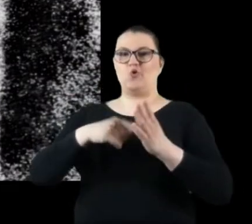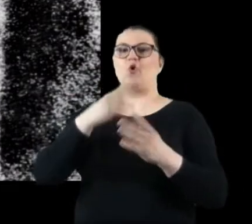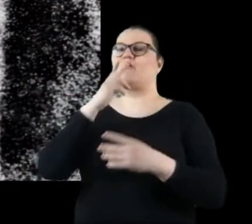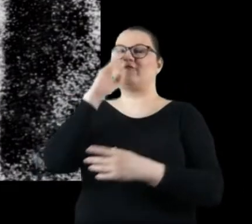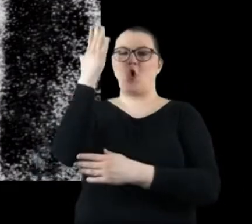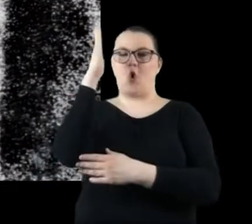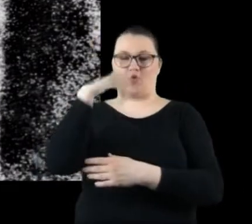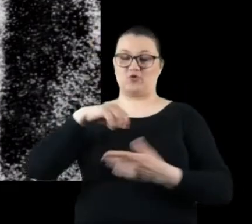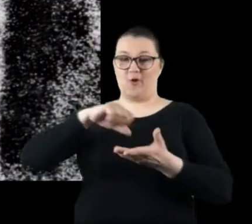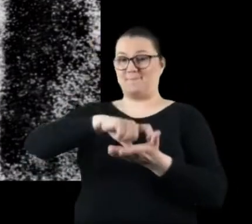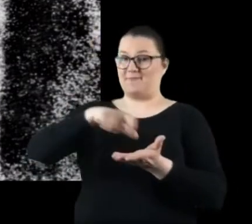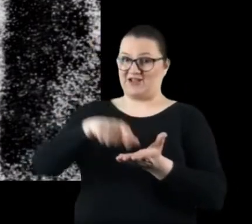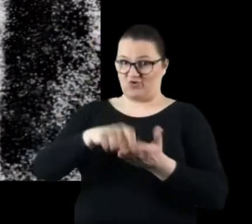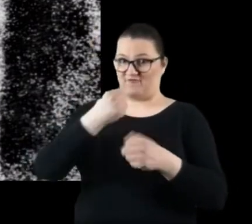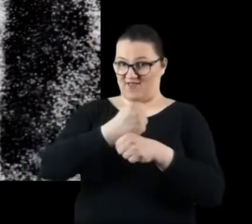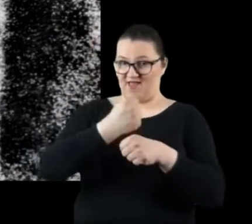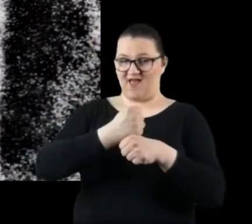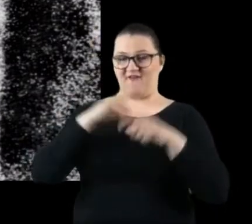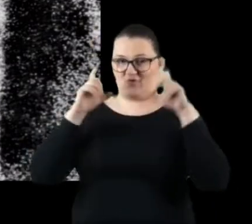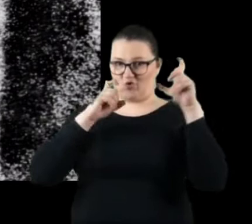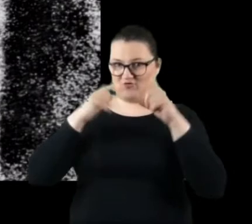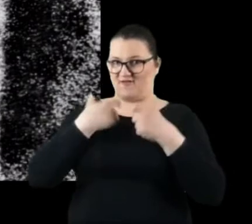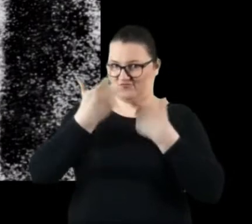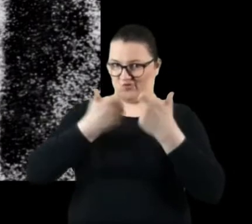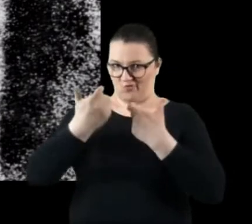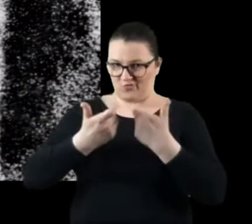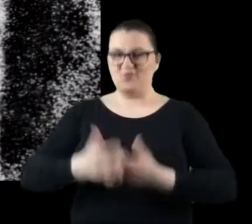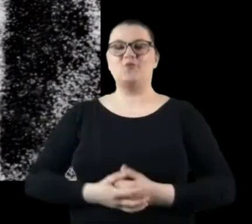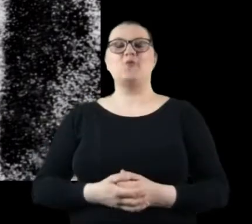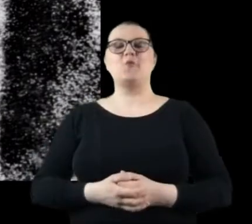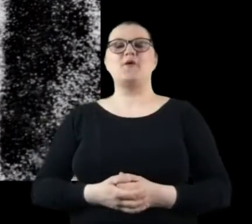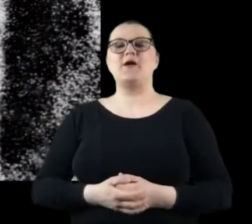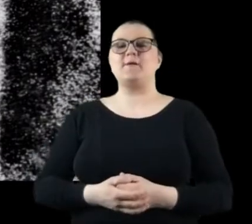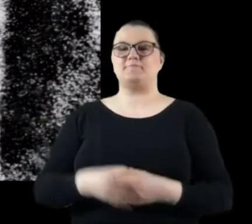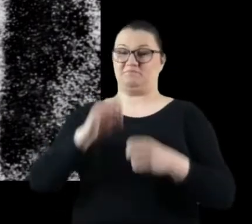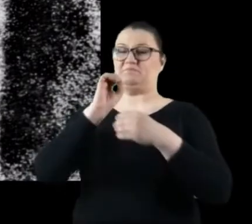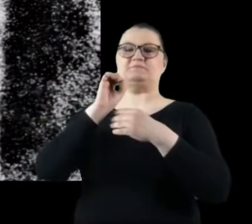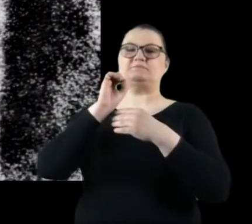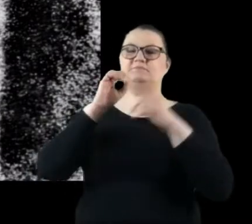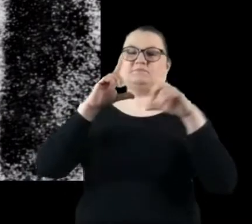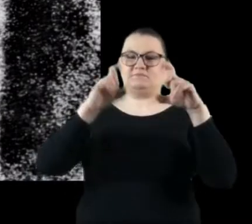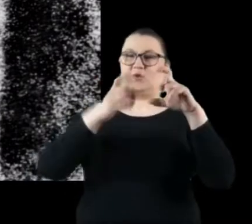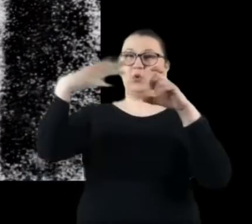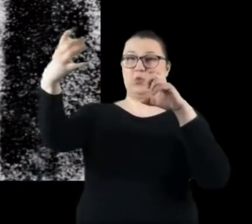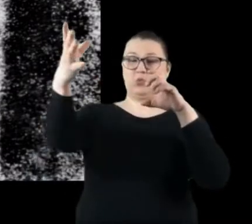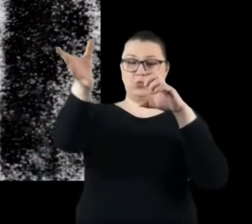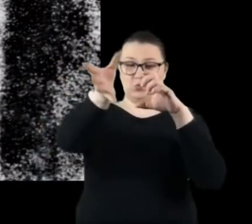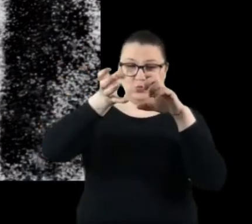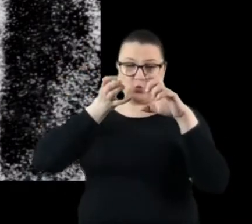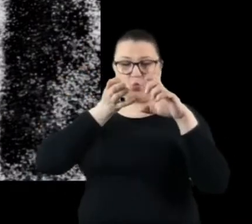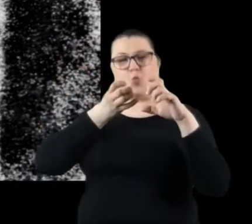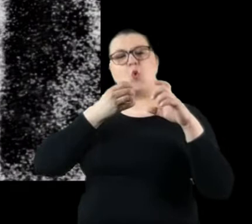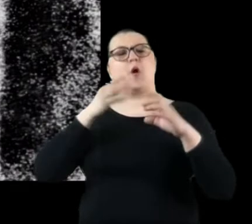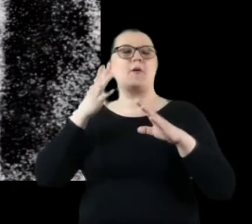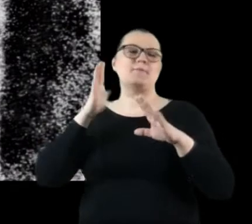fotografa, który wykonał to zdjęcie. Takie zdjęcie naświetlało się mniej więcej, szacuje się, że 8